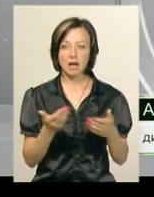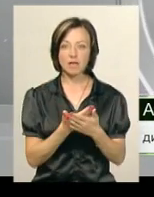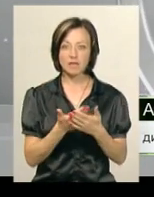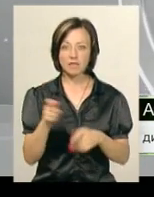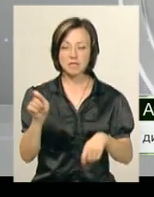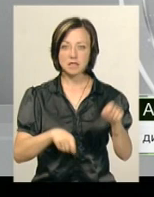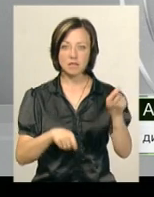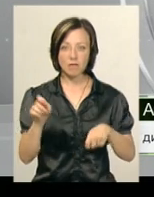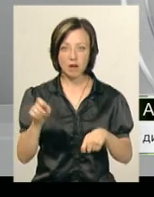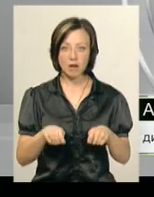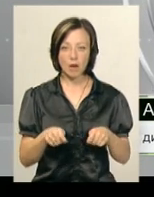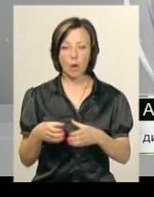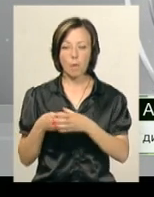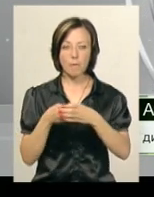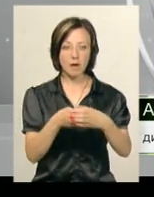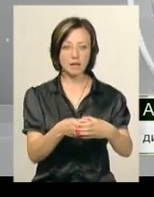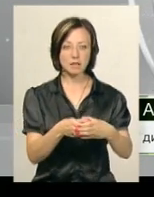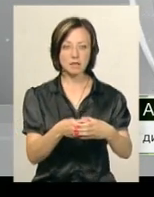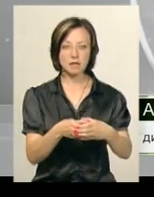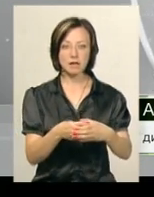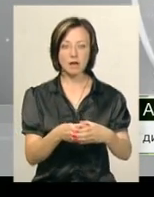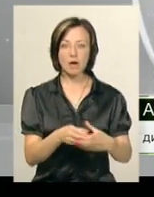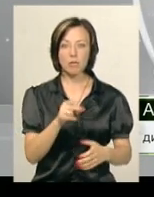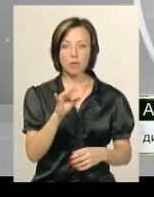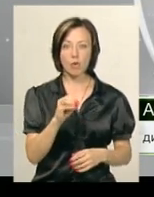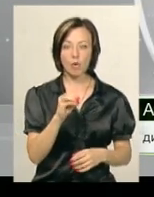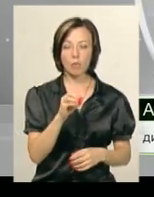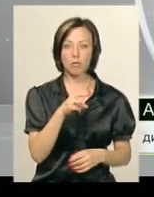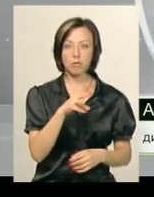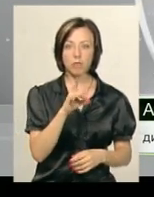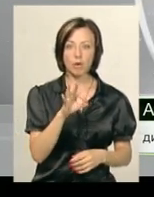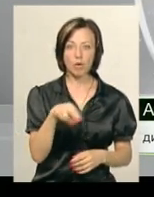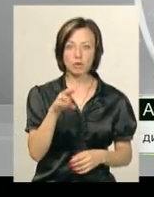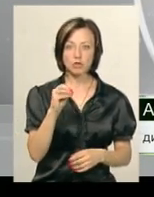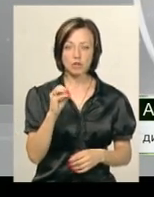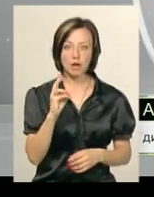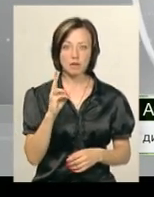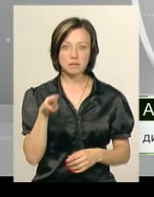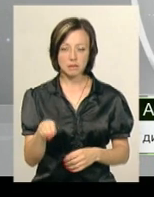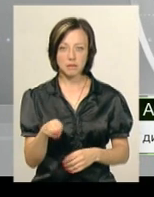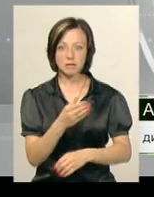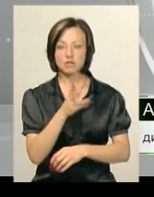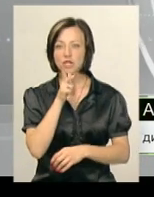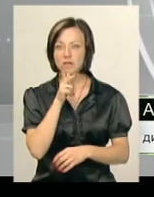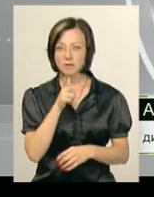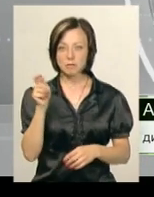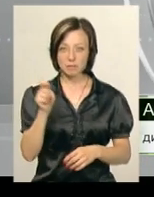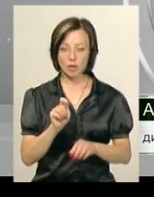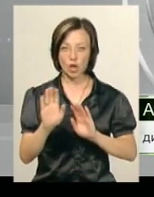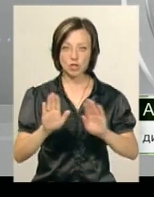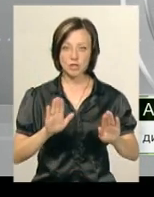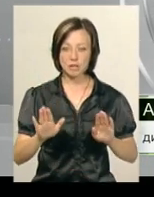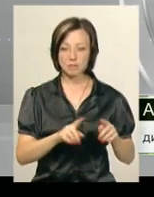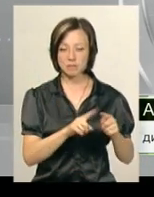кінофестивалі, прийде вся команда фільму «Прожект Альфа». Режисер Пузняк Станіслав. Фільм знімався